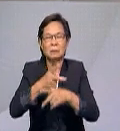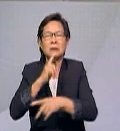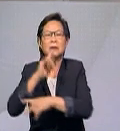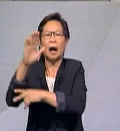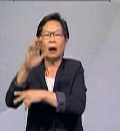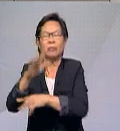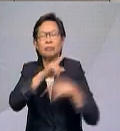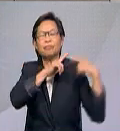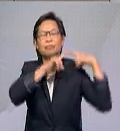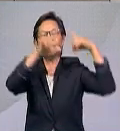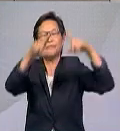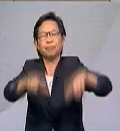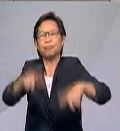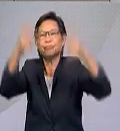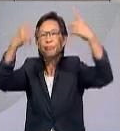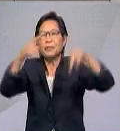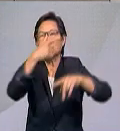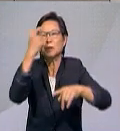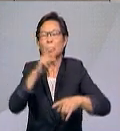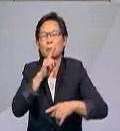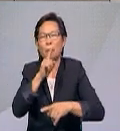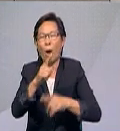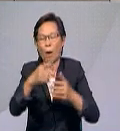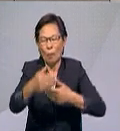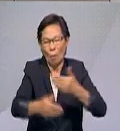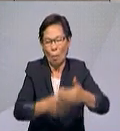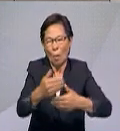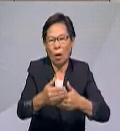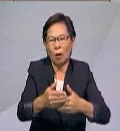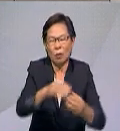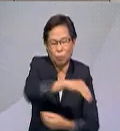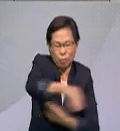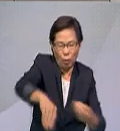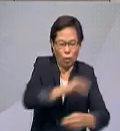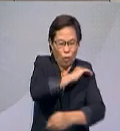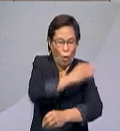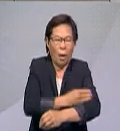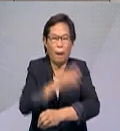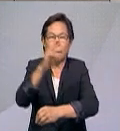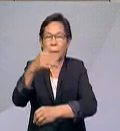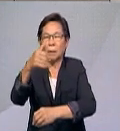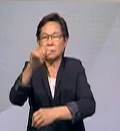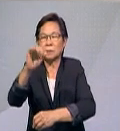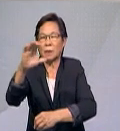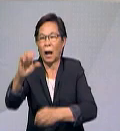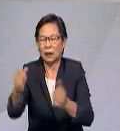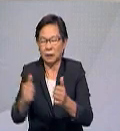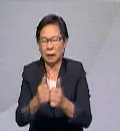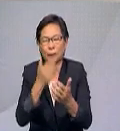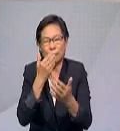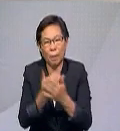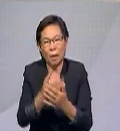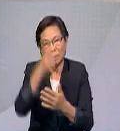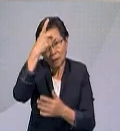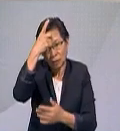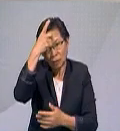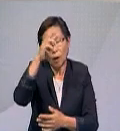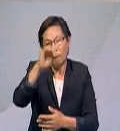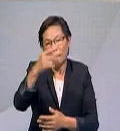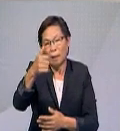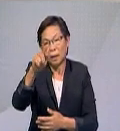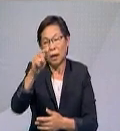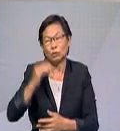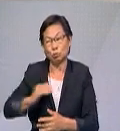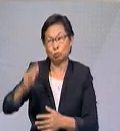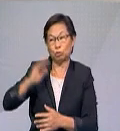melepaskan jawatan Presiden selepas memastikan proses peralihan kuasa maskar dilaksanakan dengan baik. Datuk Seri Megat